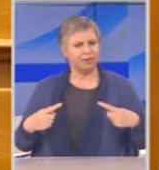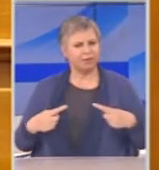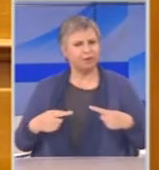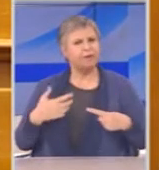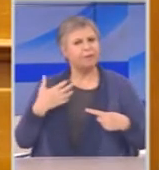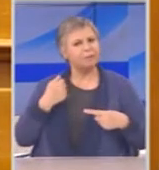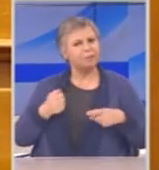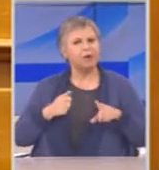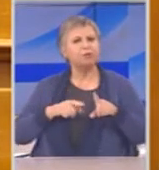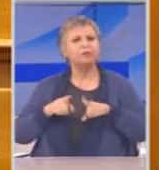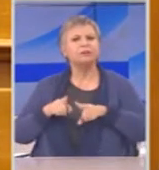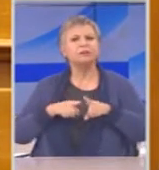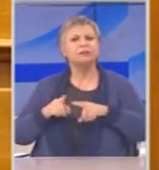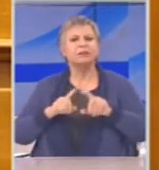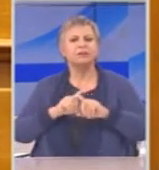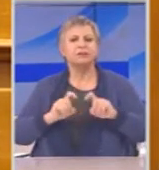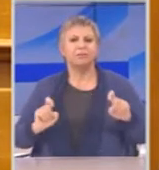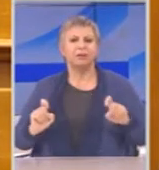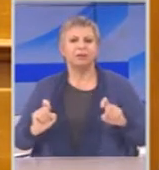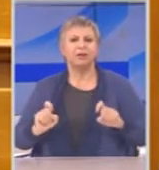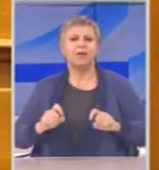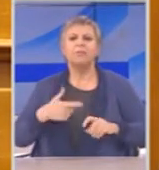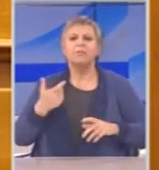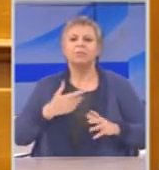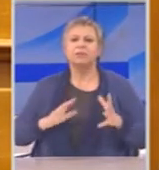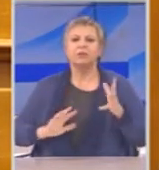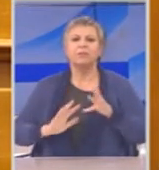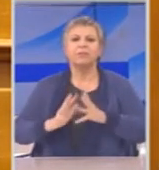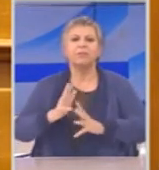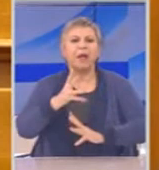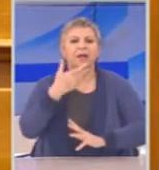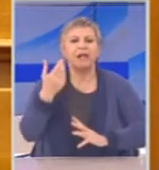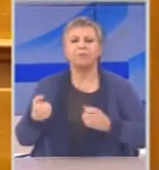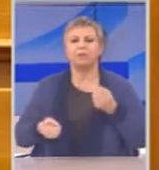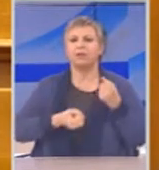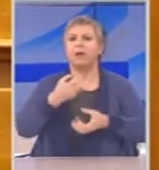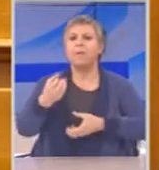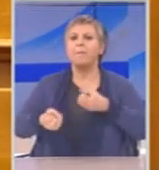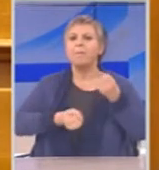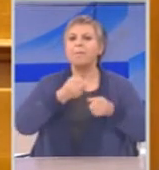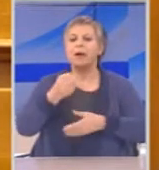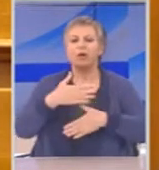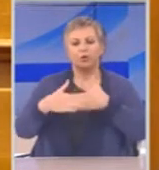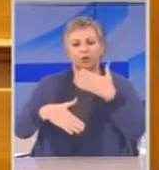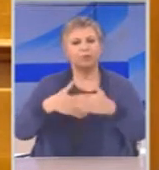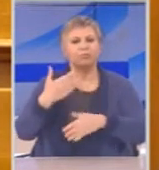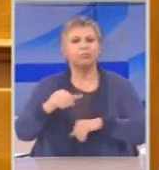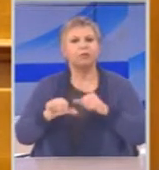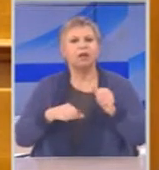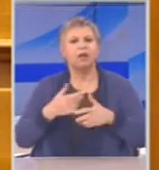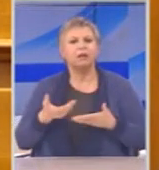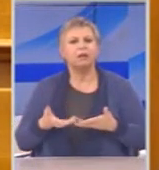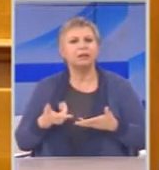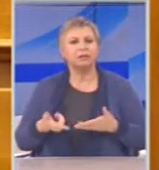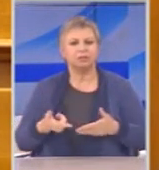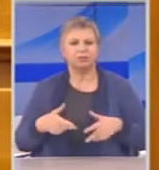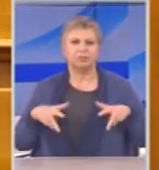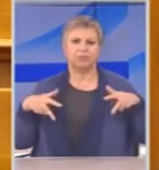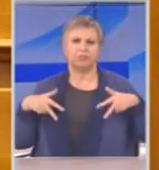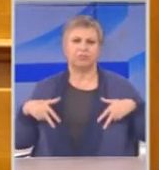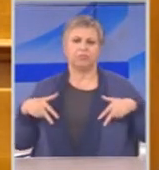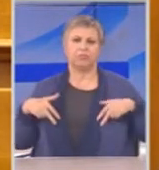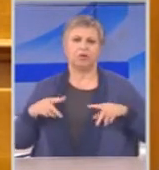κατά τη γνώμη μου, άμεσα με το ζήτημα της ανάπτυξης και της παραγωγικής ανασυγκρότησης της χώρας. Το χτύπημα, δηλαδή, της